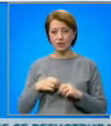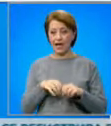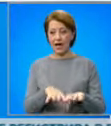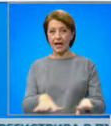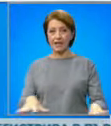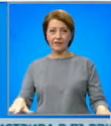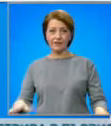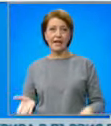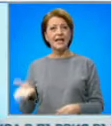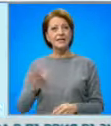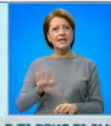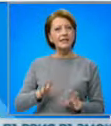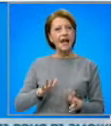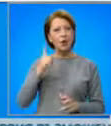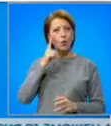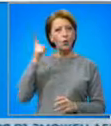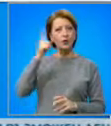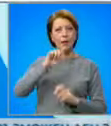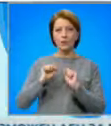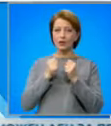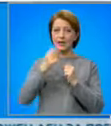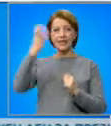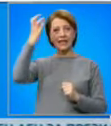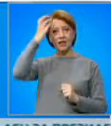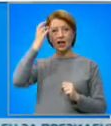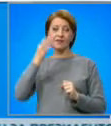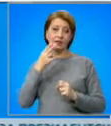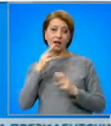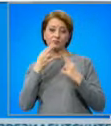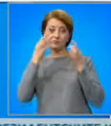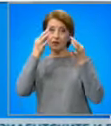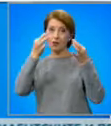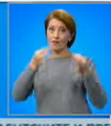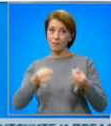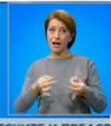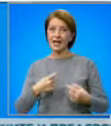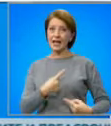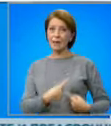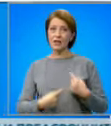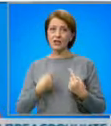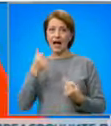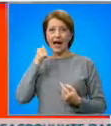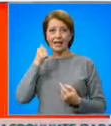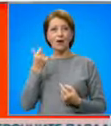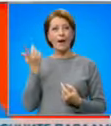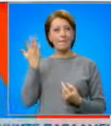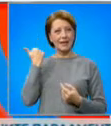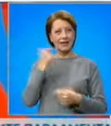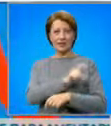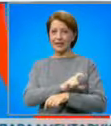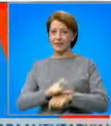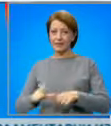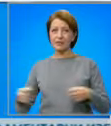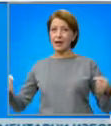След няколко дни на протести държавата обърна внимание на напрежението в Айтос. След като миналата седмица при катастрофа Стир там